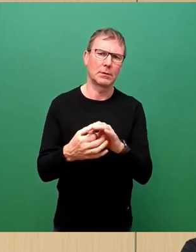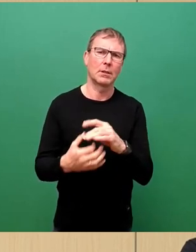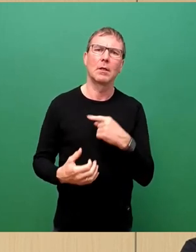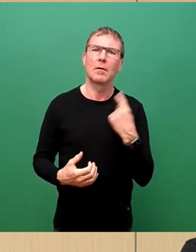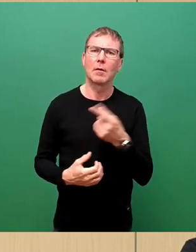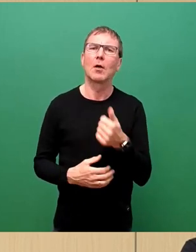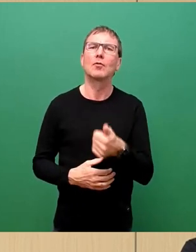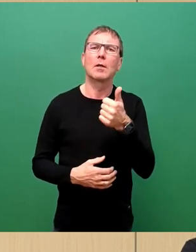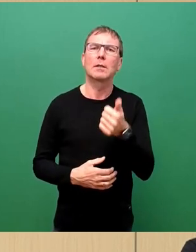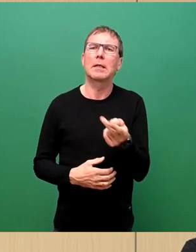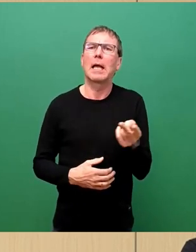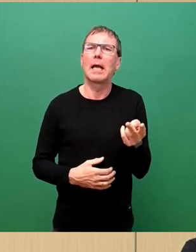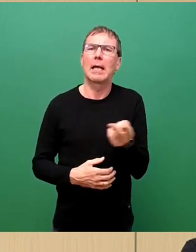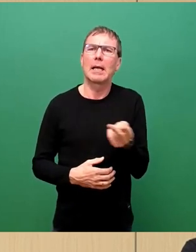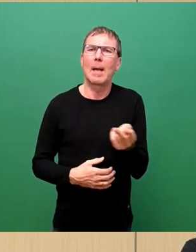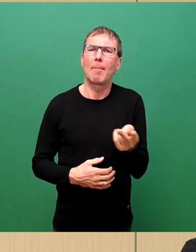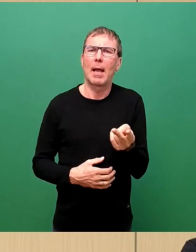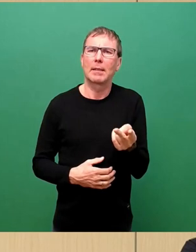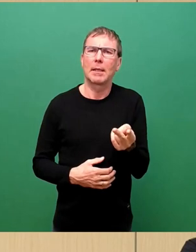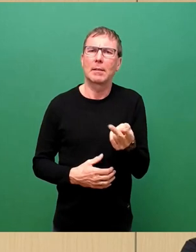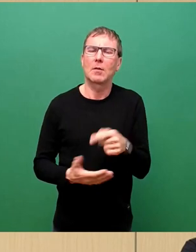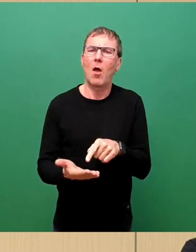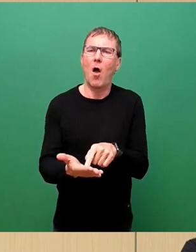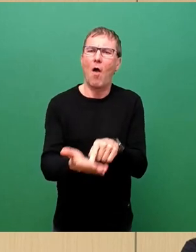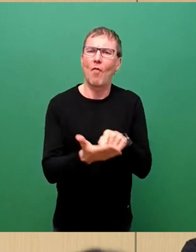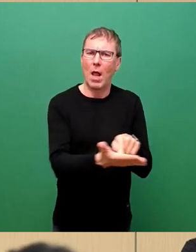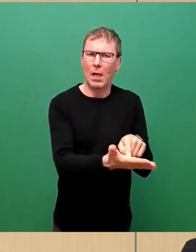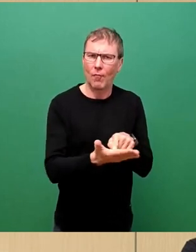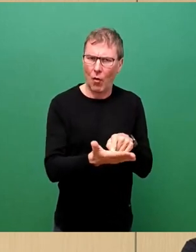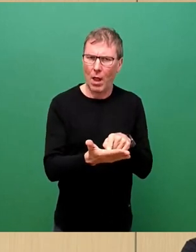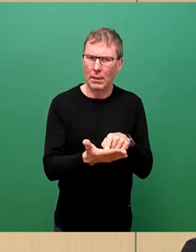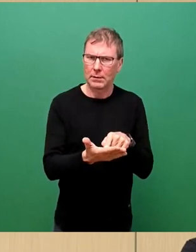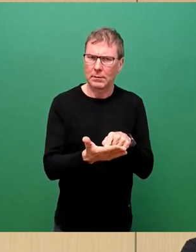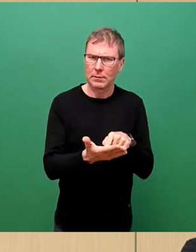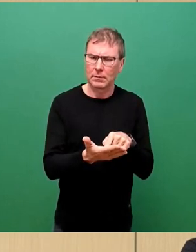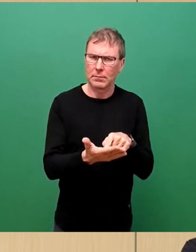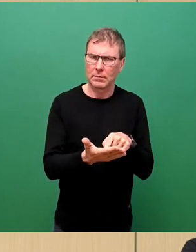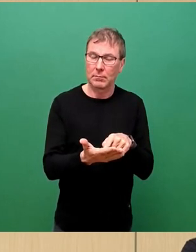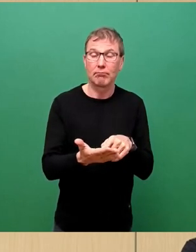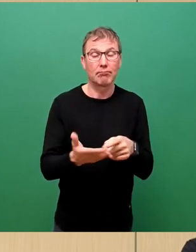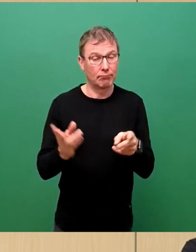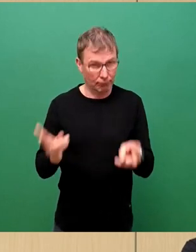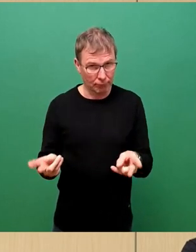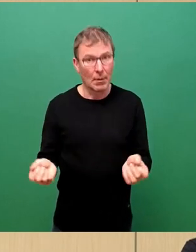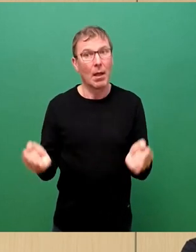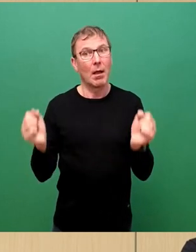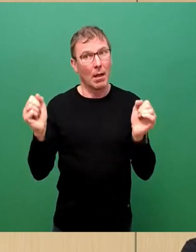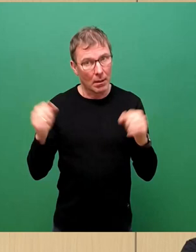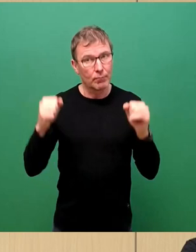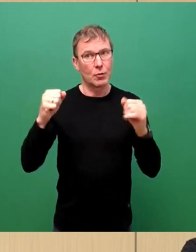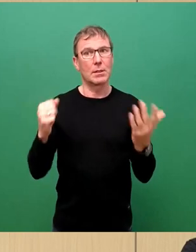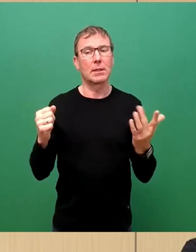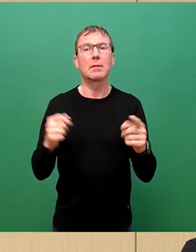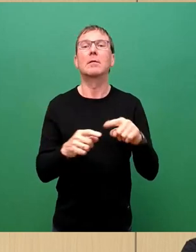beiden Vorlagen entsprechend beschließen. Und dann würde ich entsprechend für